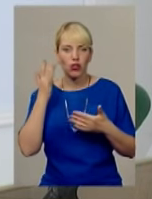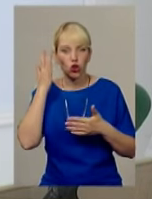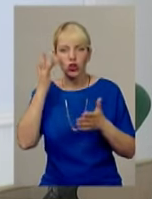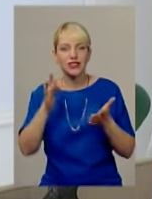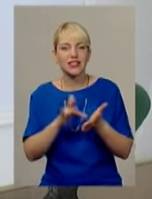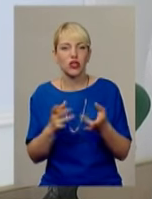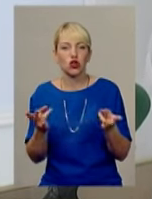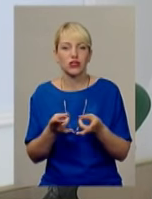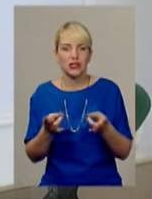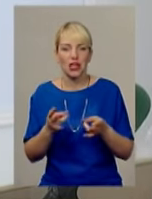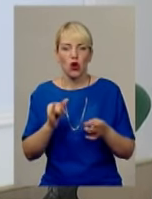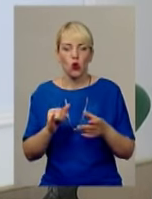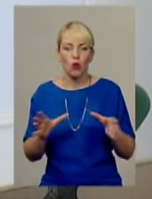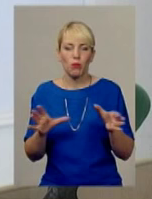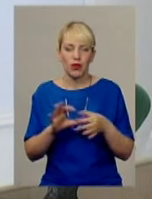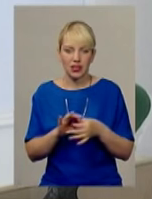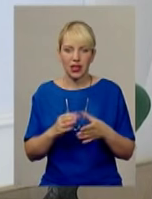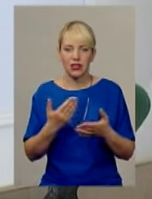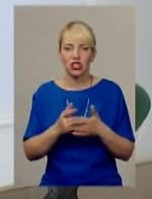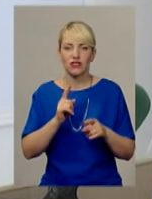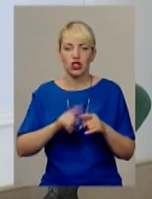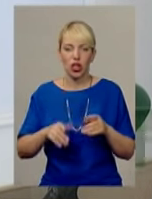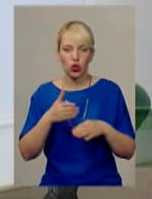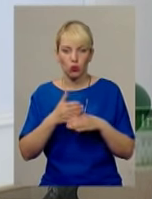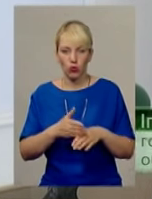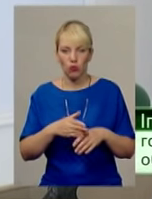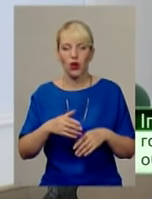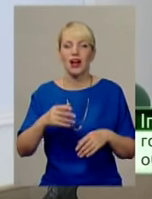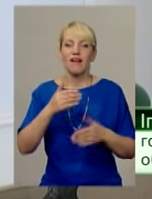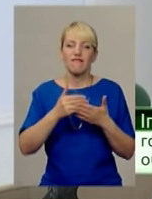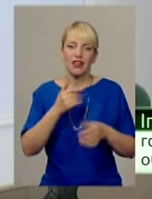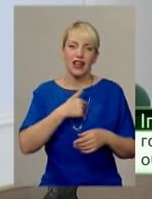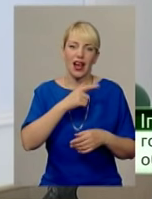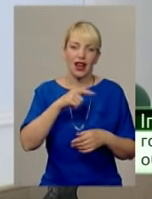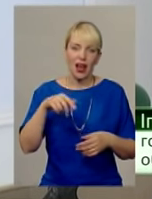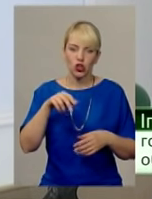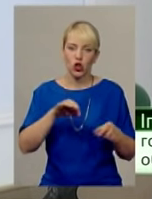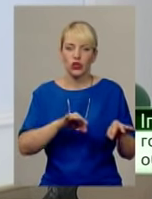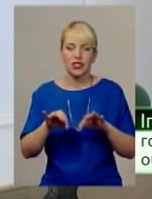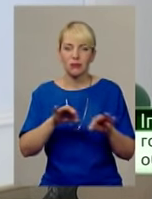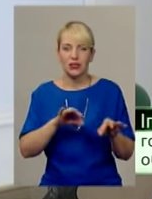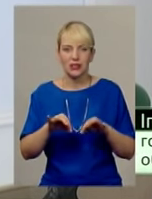допомога доїжджає від кардіодіспансера до обласної лікарні за 5 хвилин. За скільки розгортається операційно?